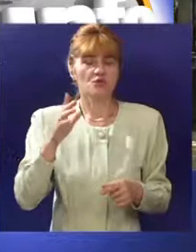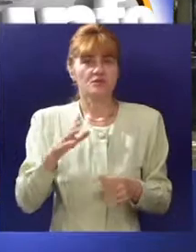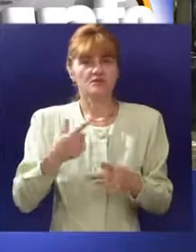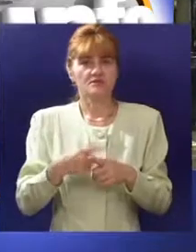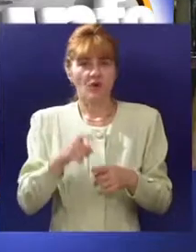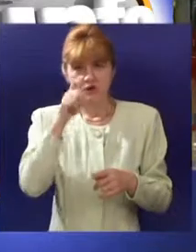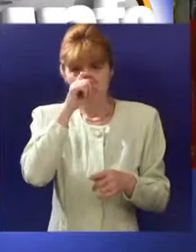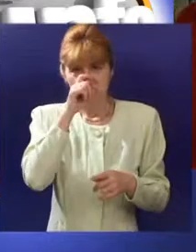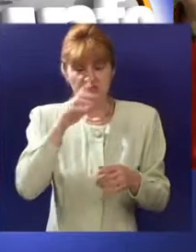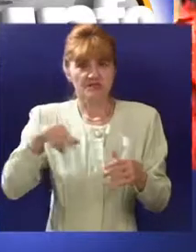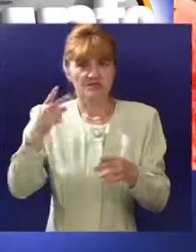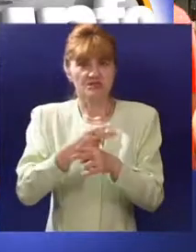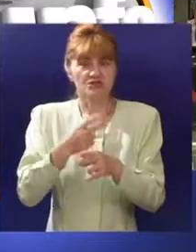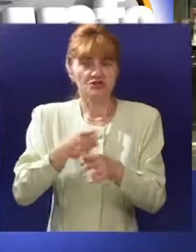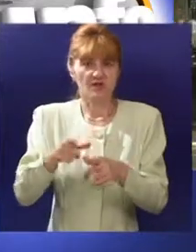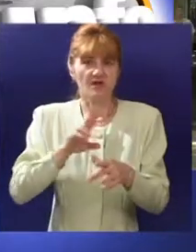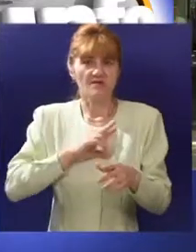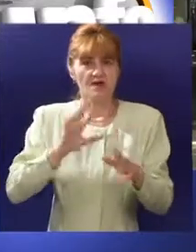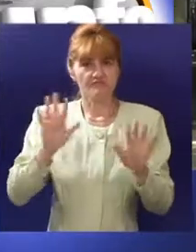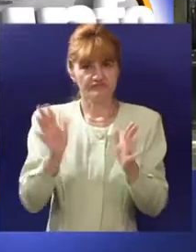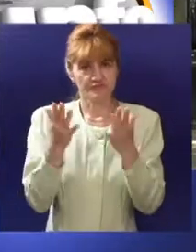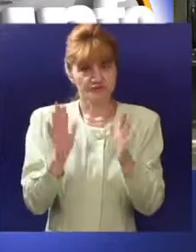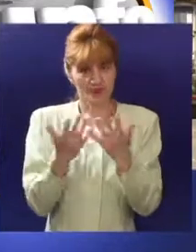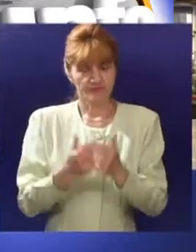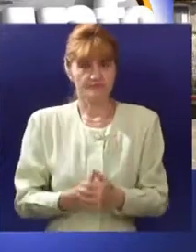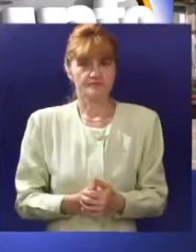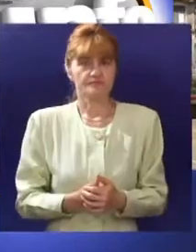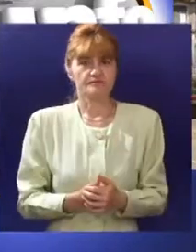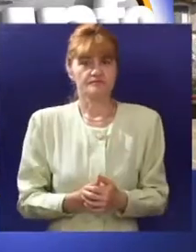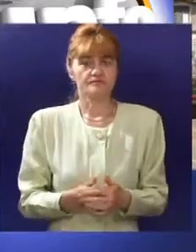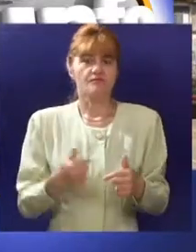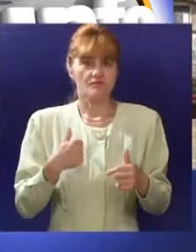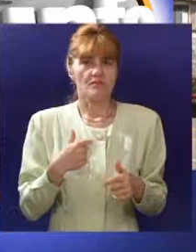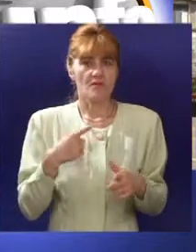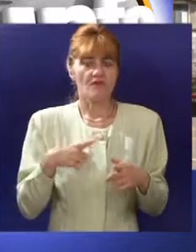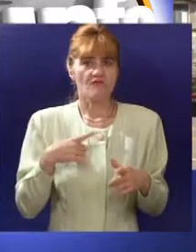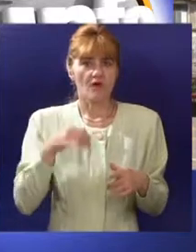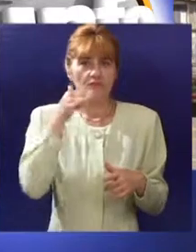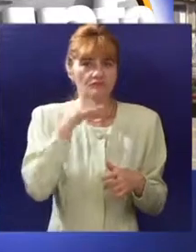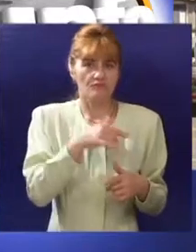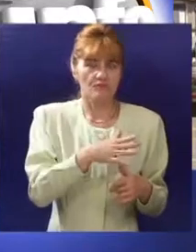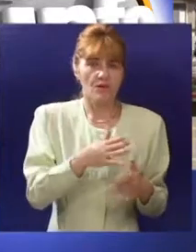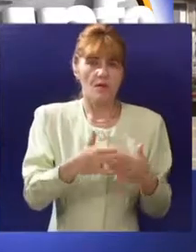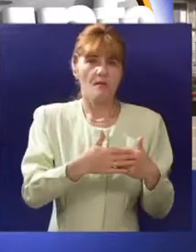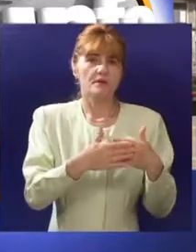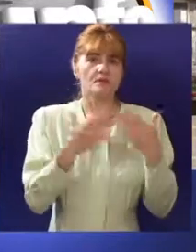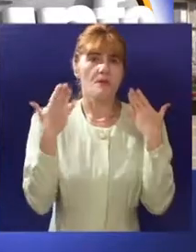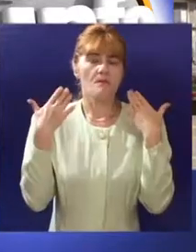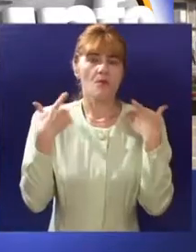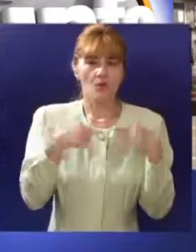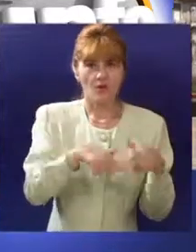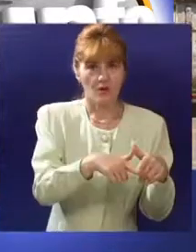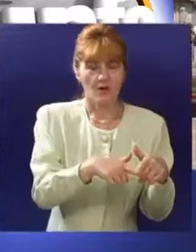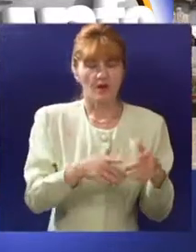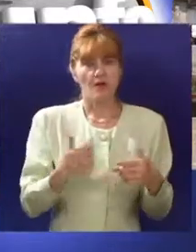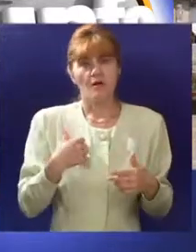severnoafričke zemlje zbog nemira u tom reonu. Nisu veš klasični turisti, ali Montpelje je na desetak metara od mora,